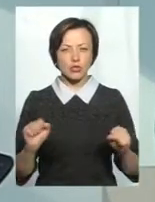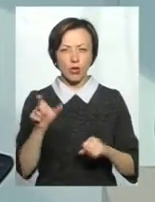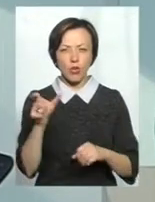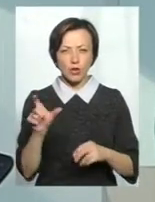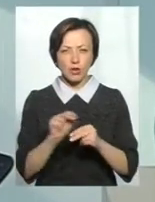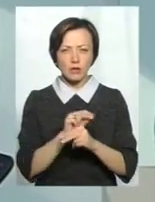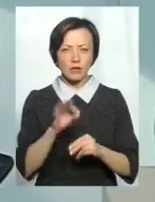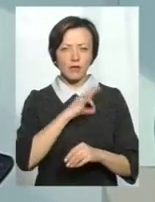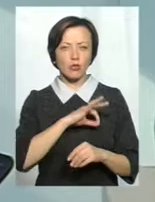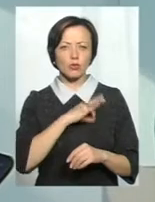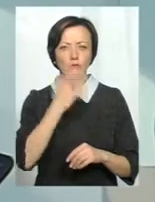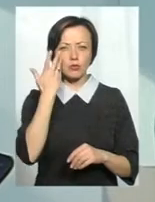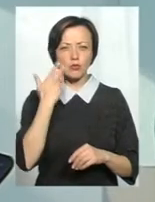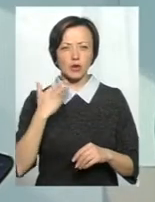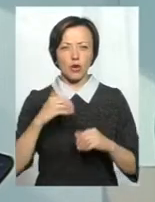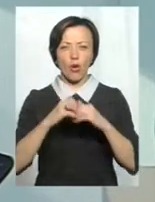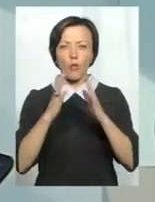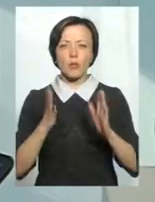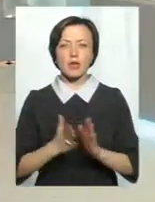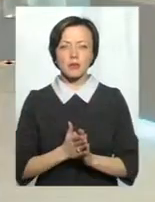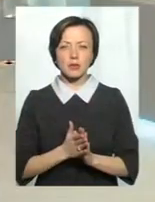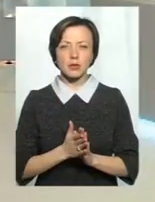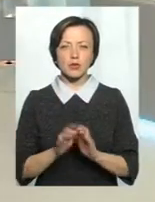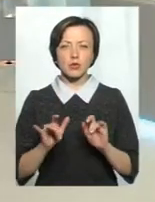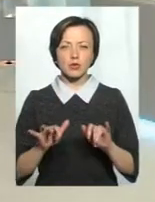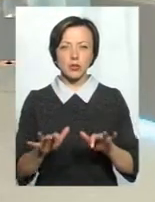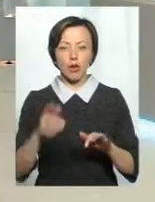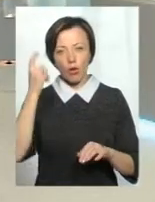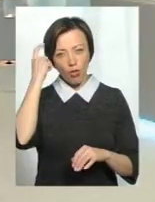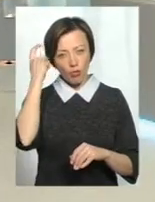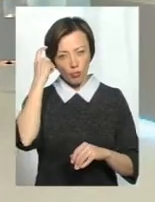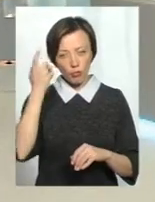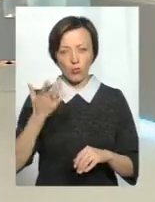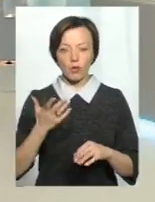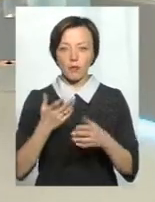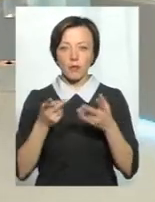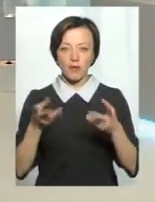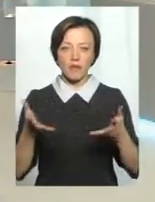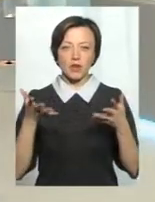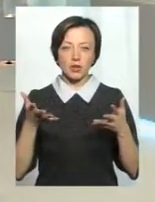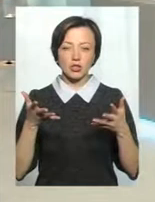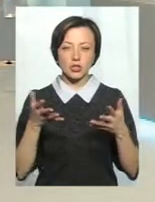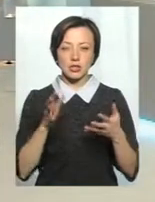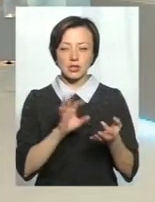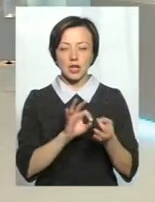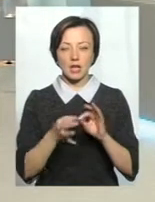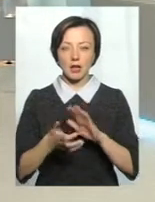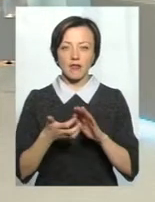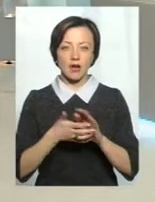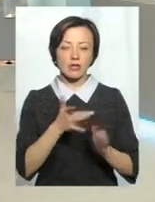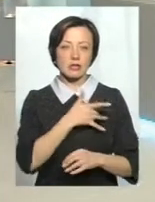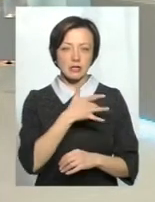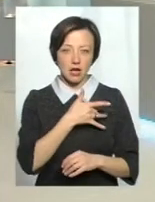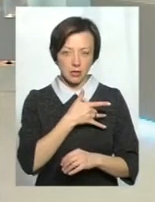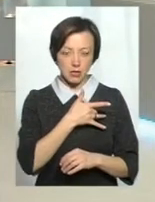при об'ємних процесах головного мозку, при виражених складних вадах серця